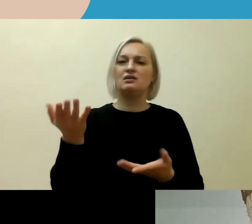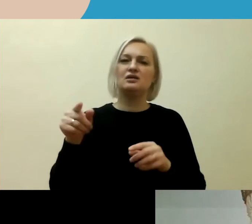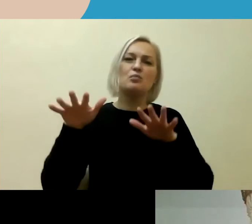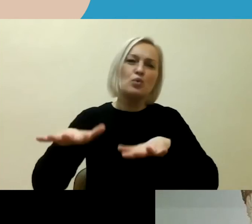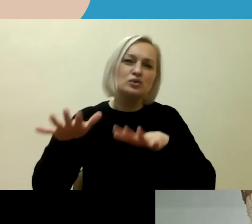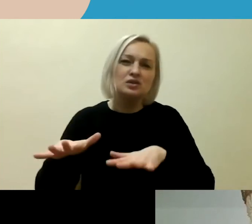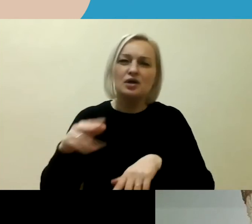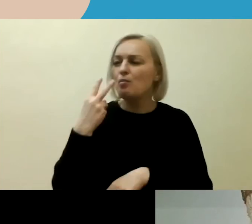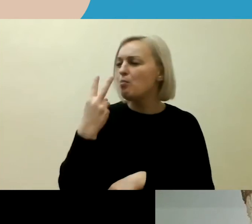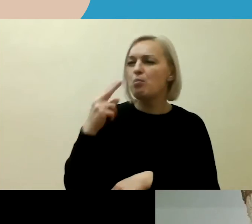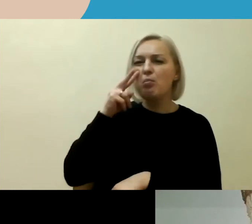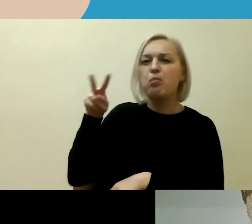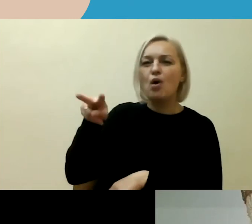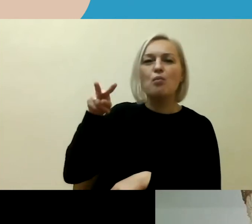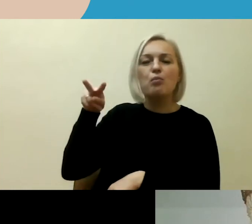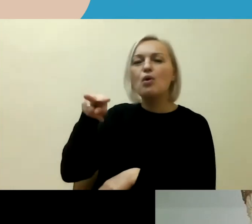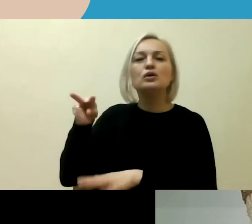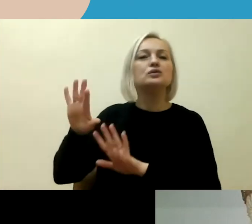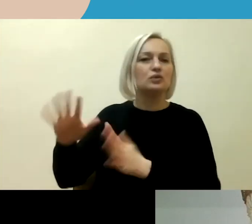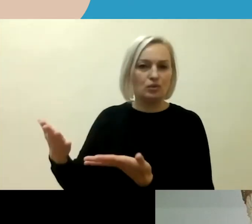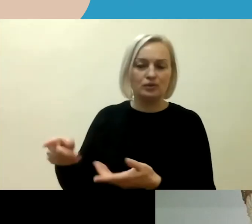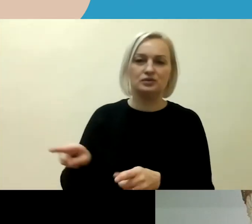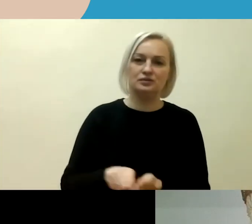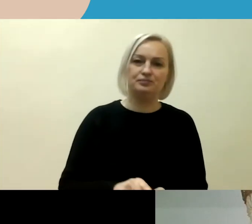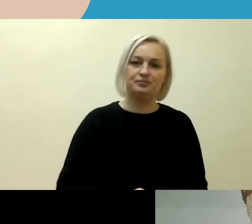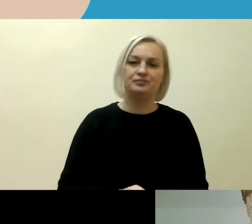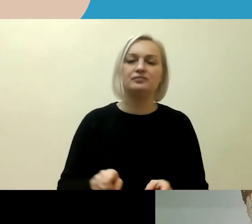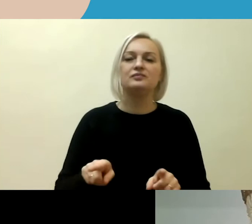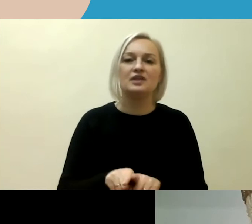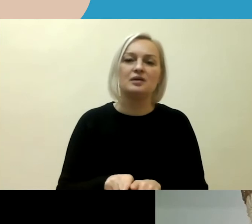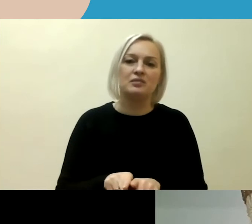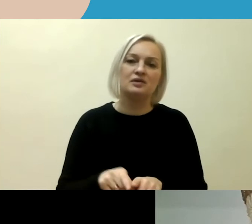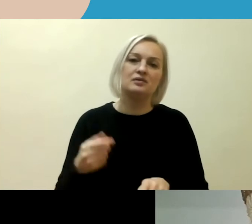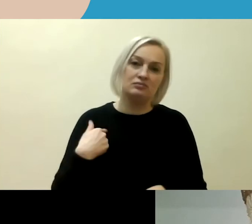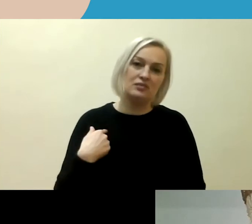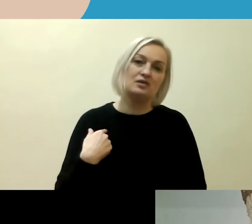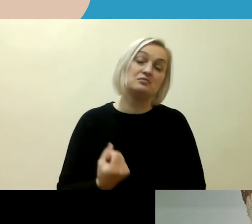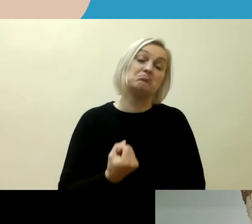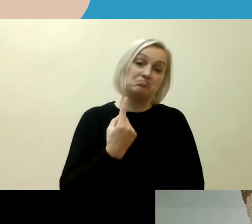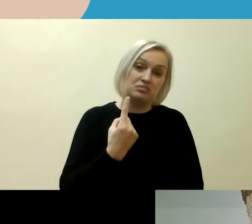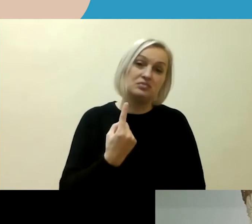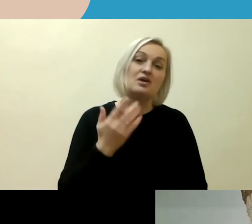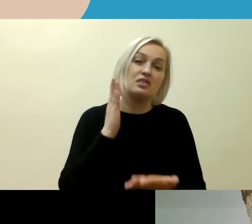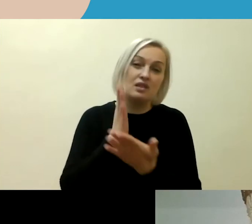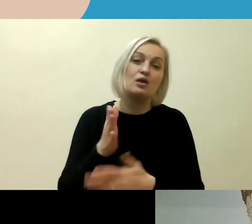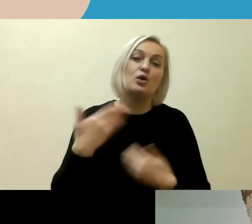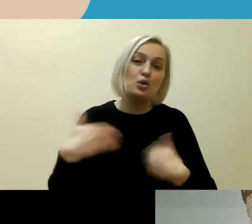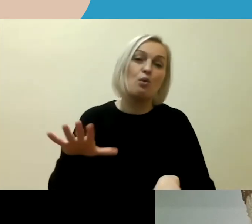yra žiūrimą, į LGBT bendruomenės asmenys. Bet tiesiog su tuos susidūrus, tiesiogiai, tai